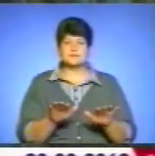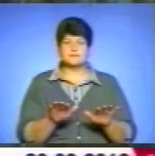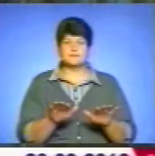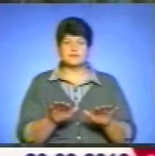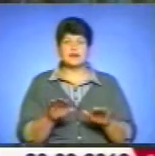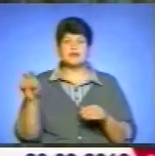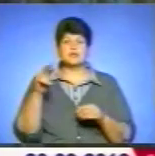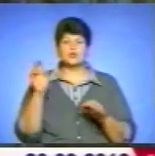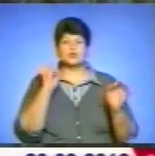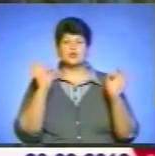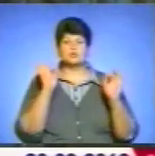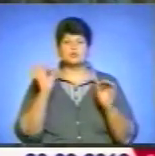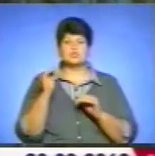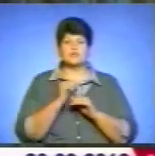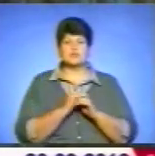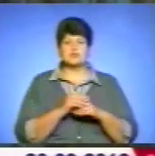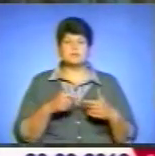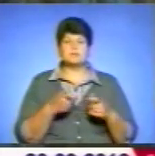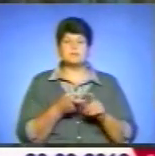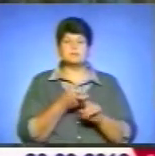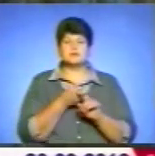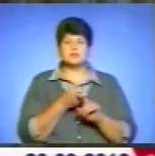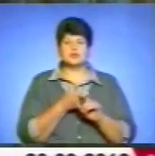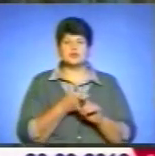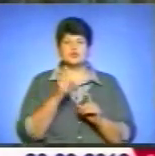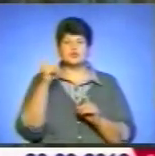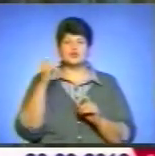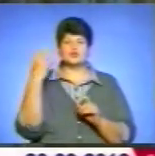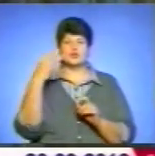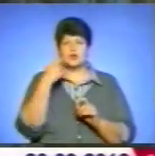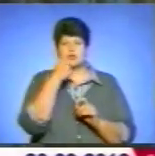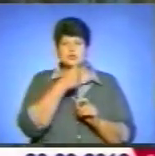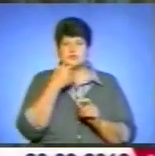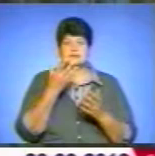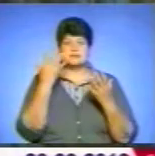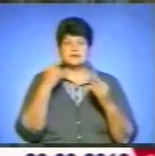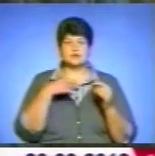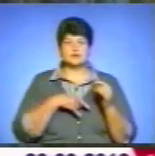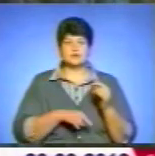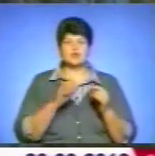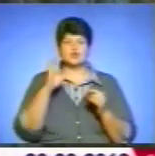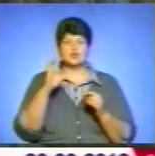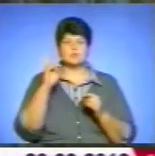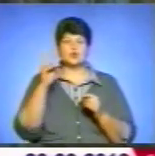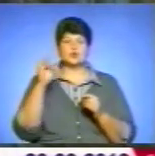літературно-музичний вечір, присвячений 140-річниці від дня народження Соломії Крушельницької,